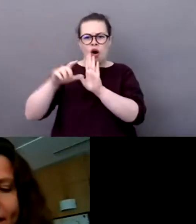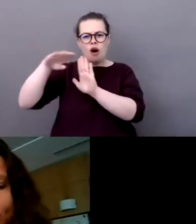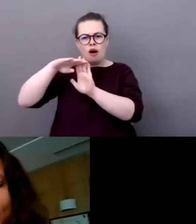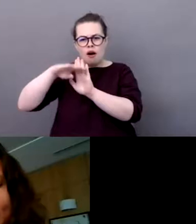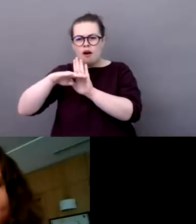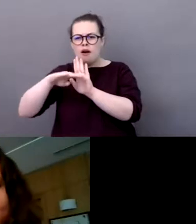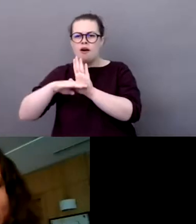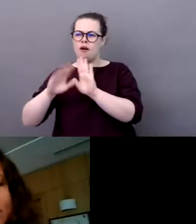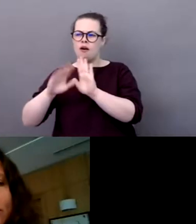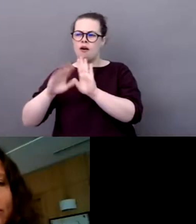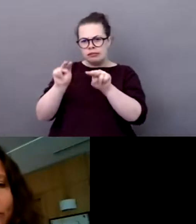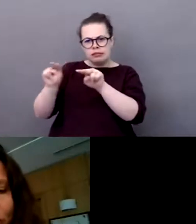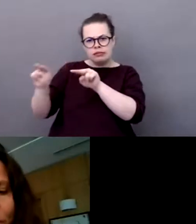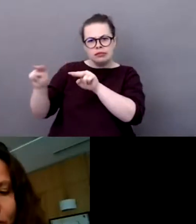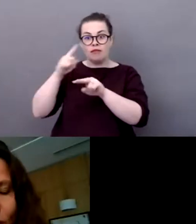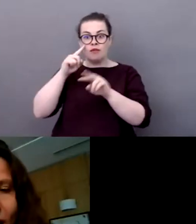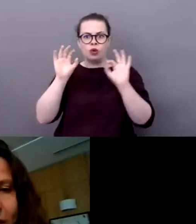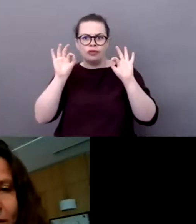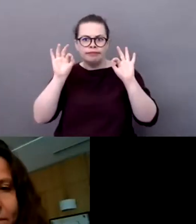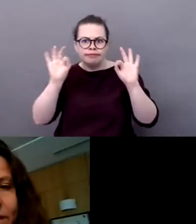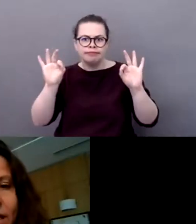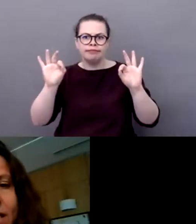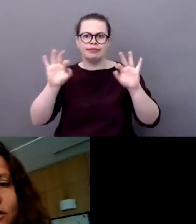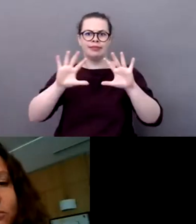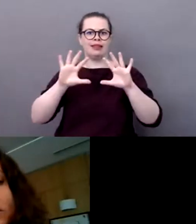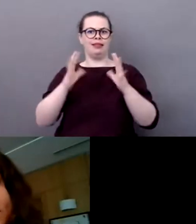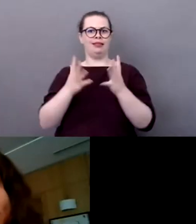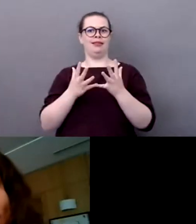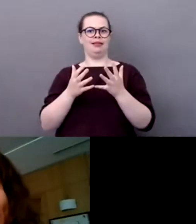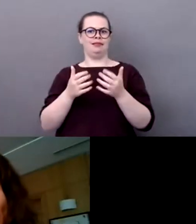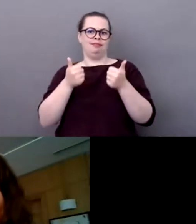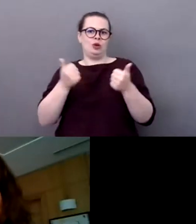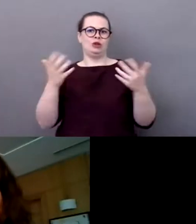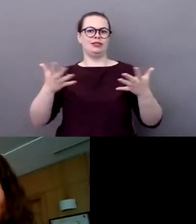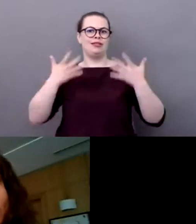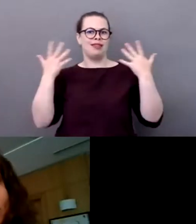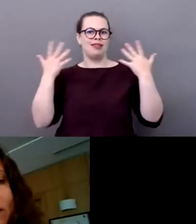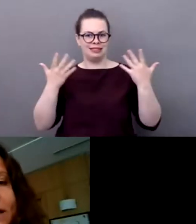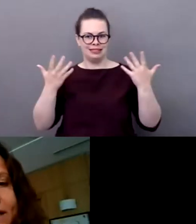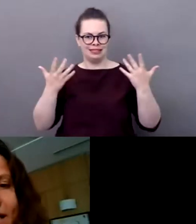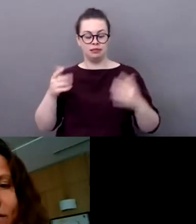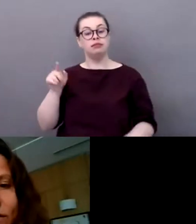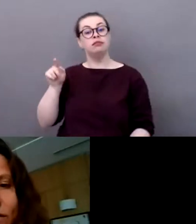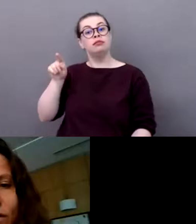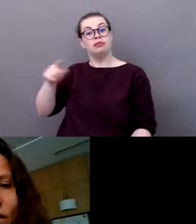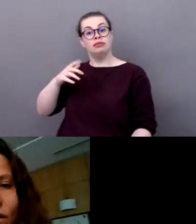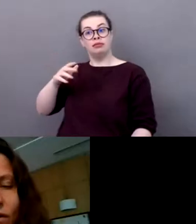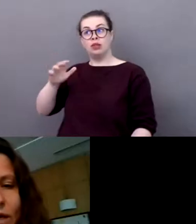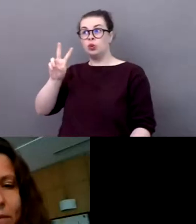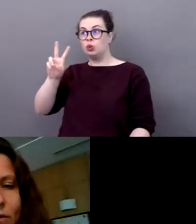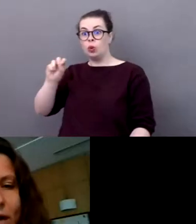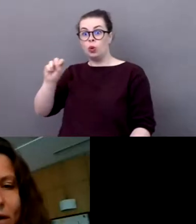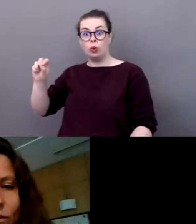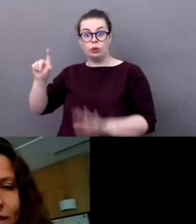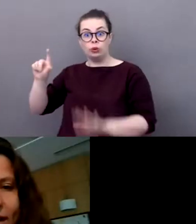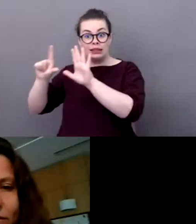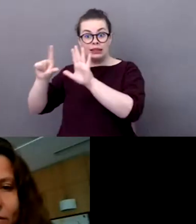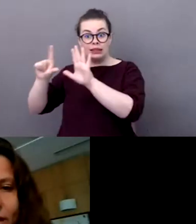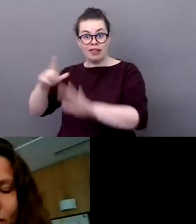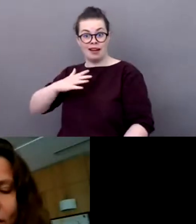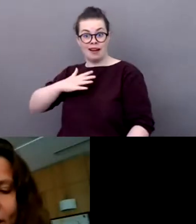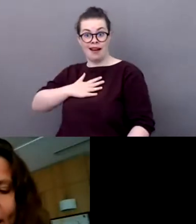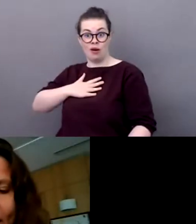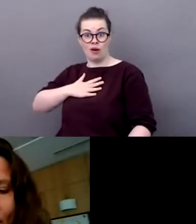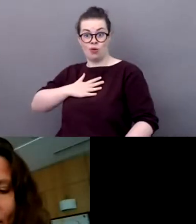ministère de l'écologie et du développement durable. Et seulement dix ans après, donc depuis 2017, quand Emmanuel Macron est